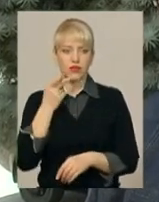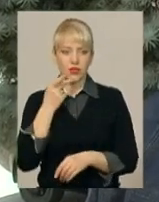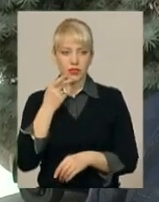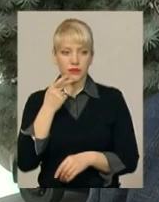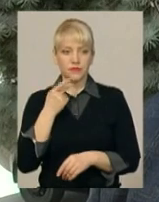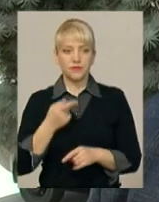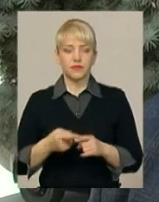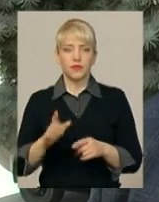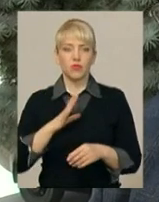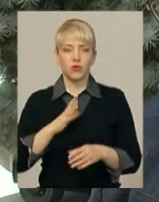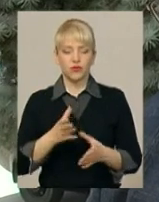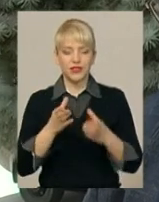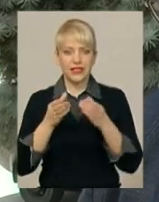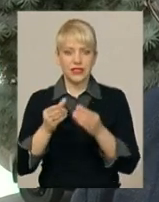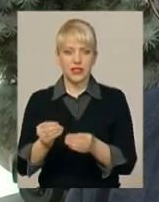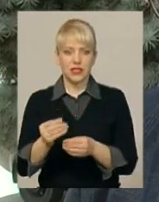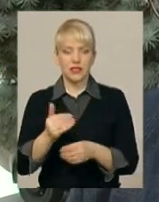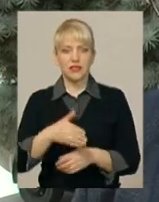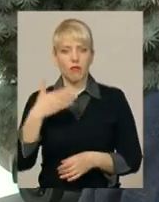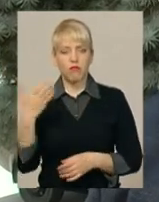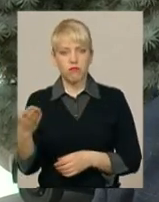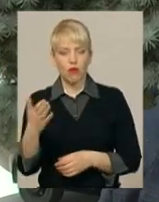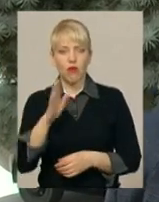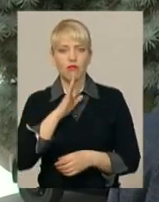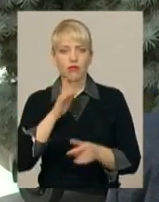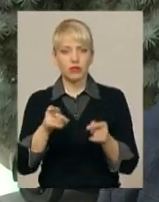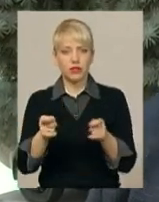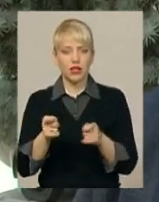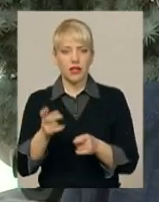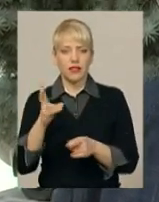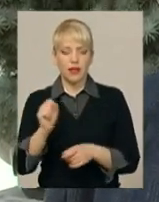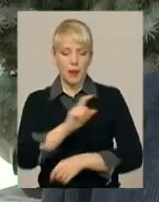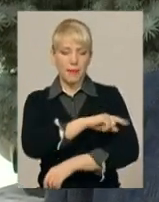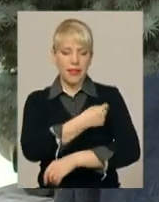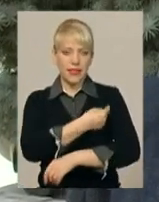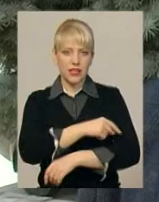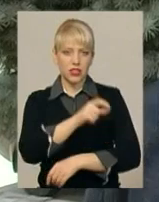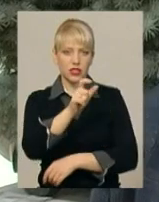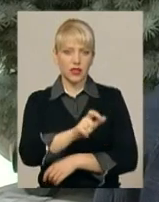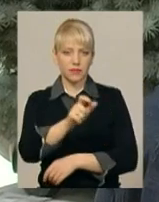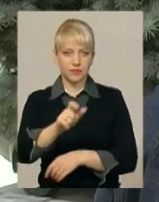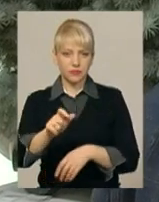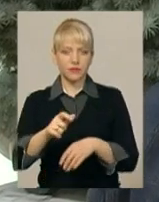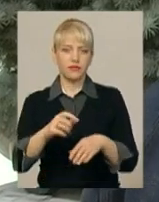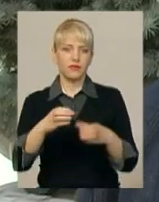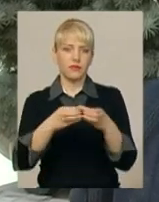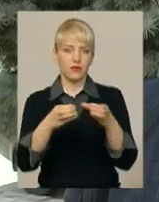Коївся постійний тиск з боку Поліщука Валентина Андрійовна на медичний персонал, на середній, молочний медичний персонал та на лікарів.